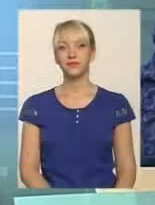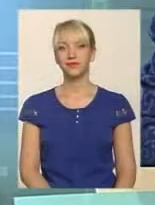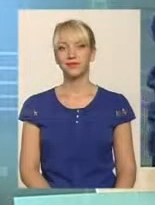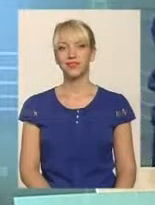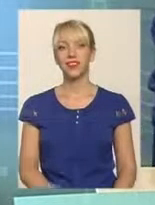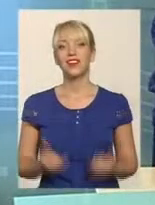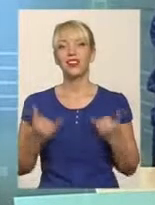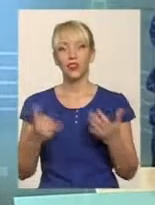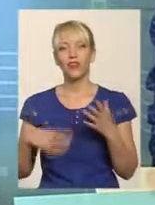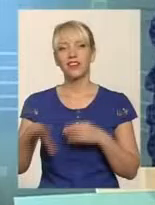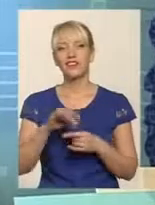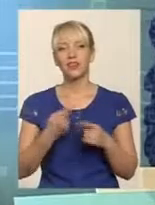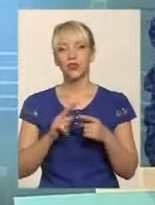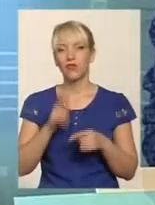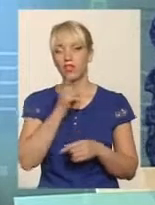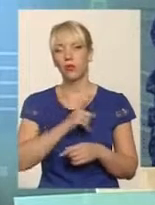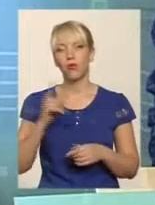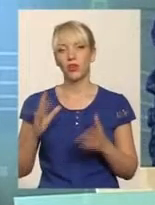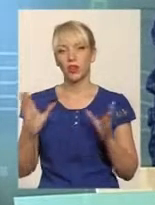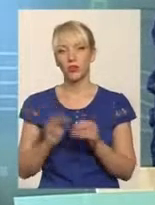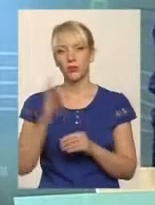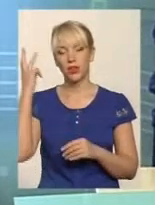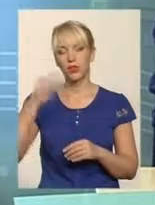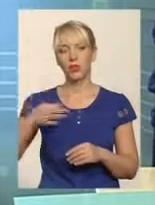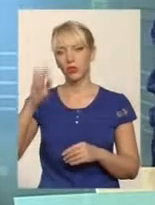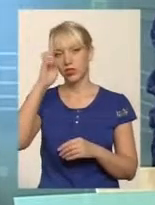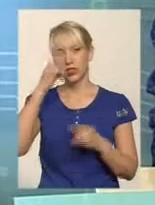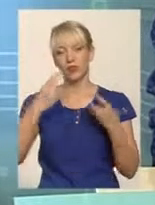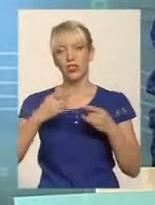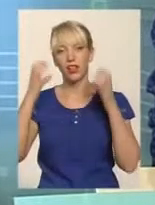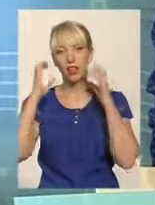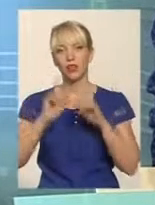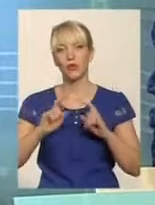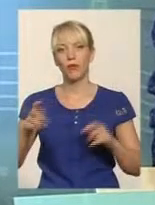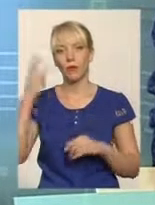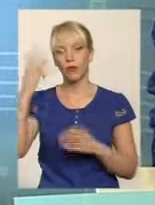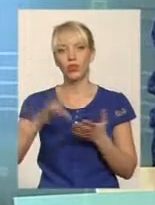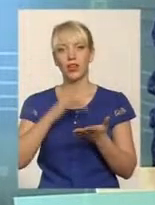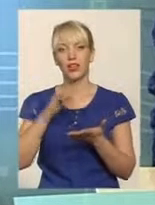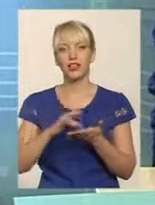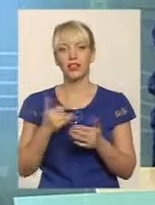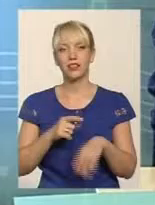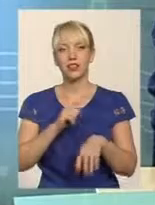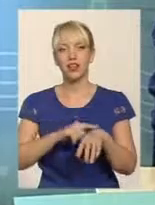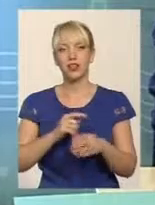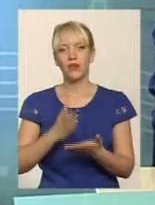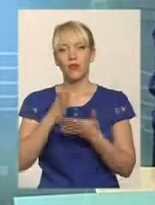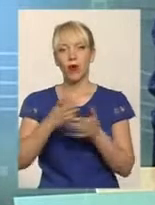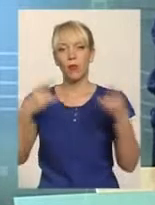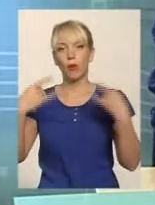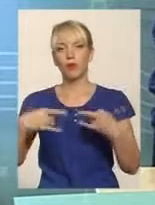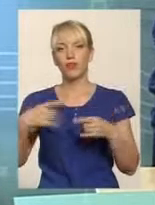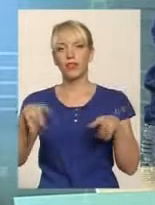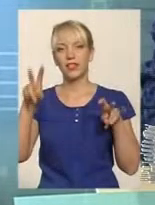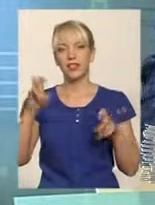Мої шанування усім, хто у цій порі разом із Хмельницькою обласною державною телерадіокомпанією Поділля Центр. На часі в прямому ефірі